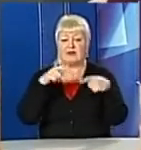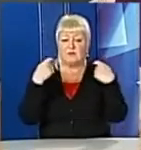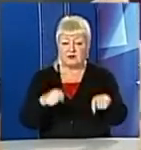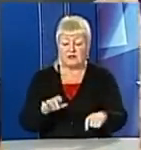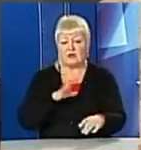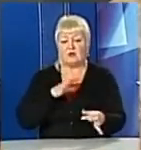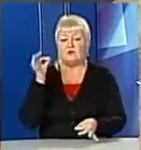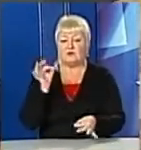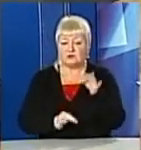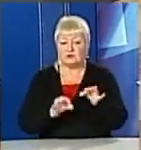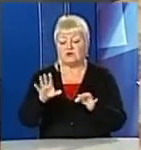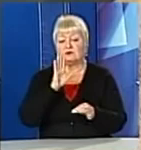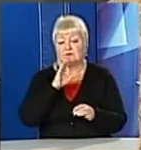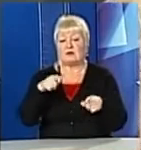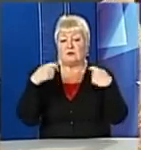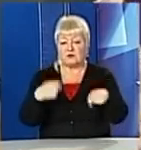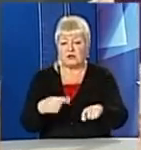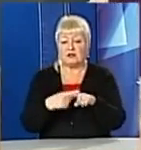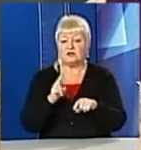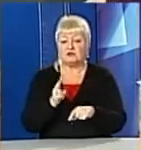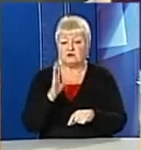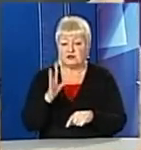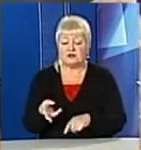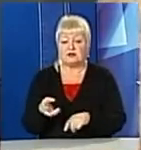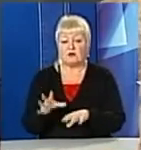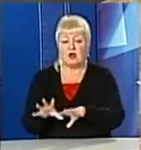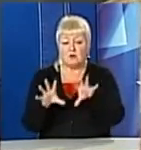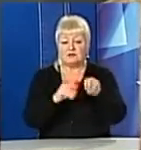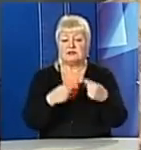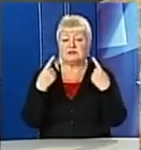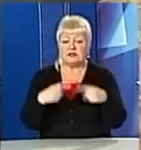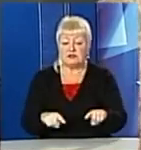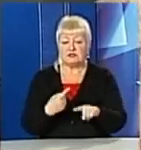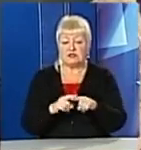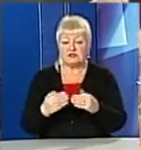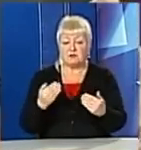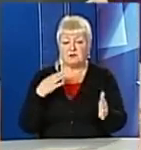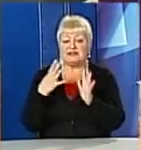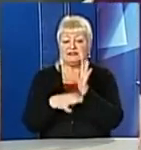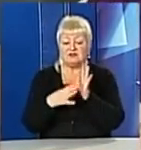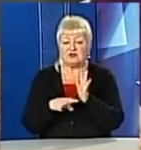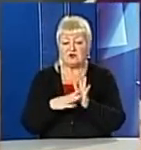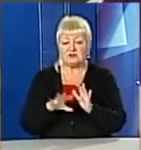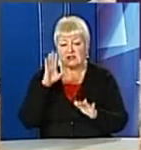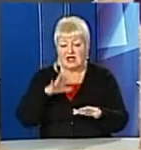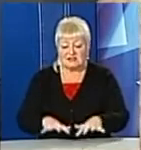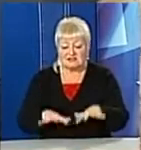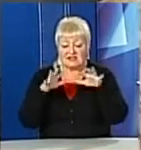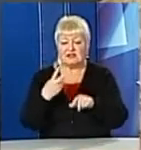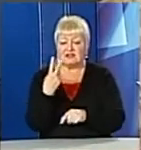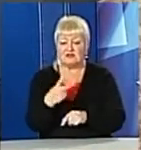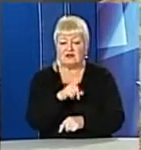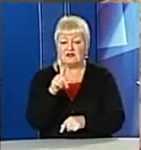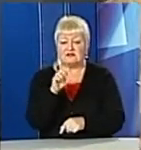нею судилися, вона продала цю квартиру, з'явилася інша. А це попереднє 90-ті роки залила ці два зали. І